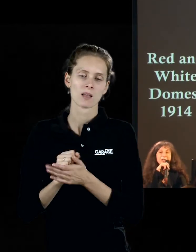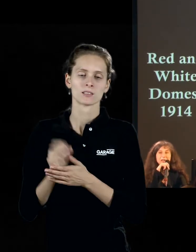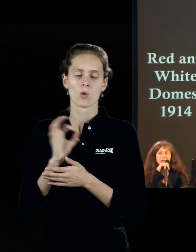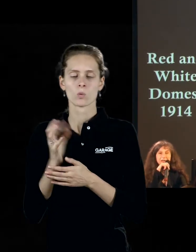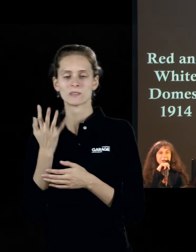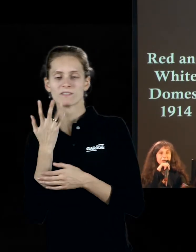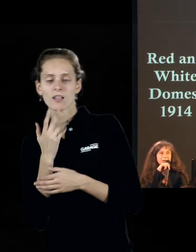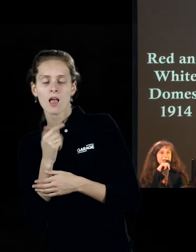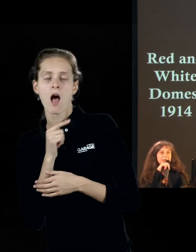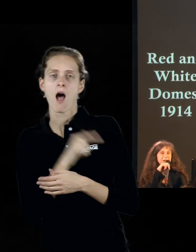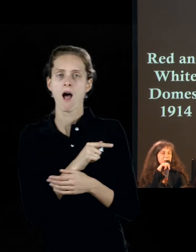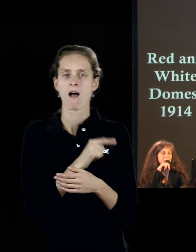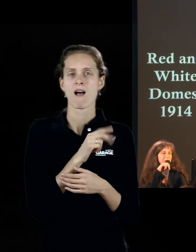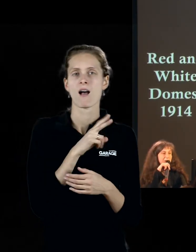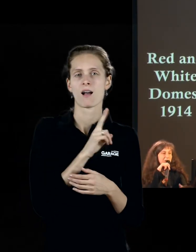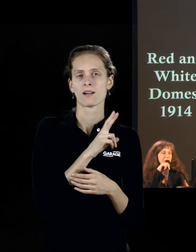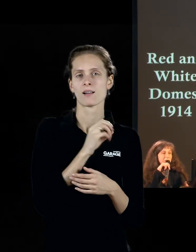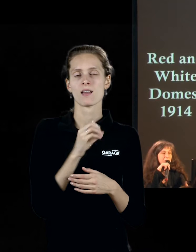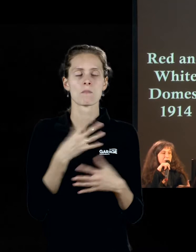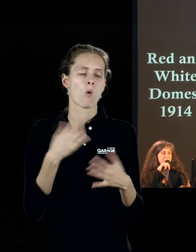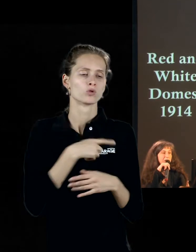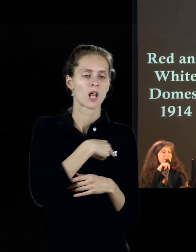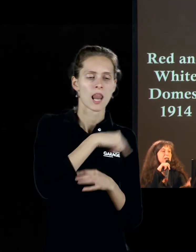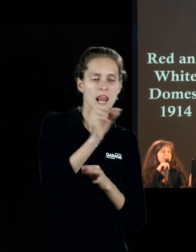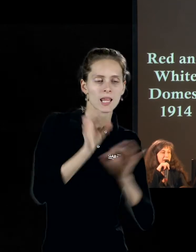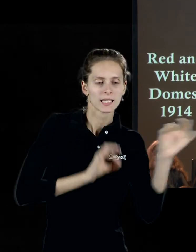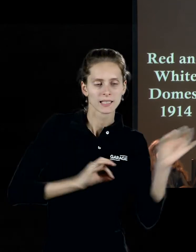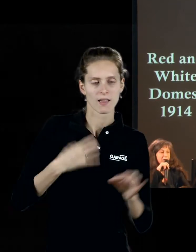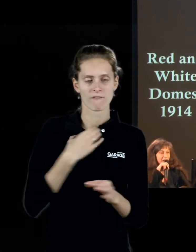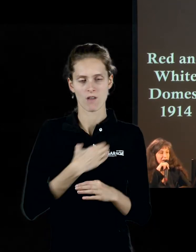линий. И вот эти линии там действительно очень важны.